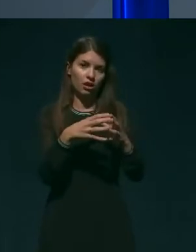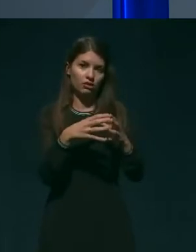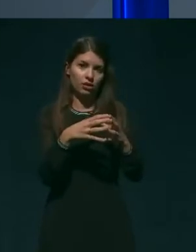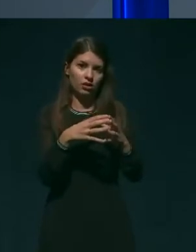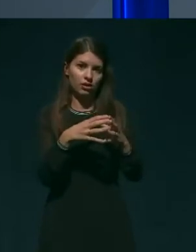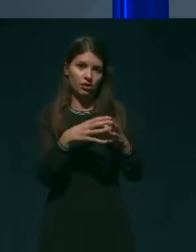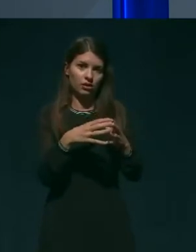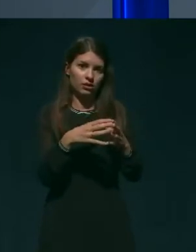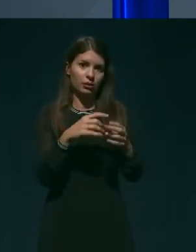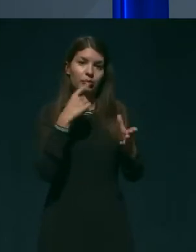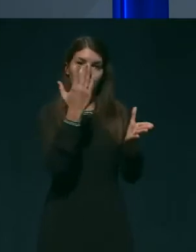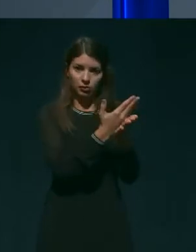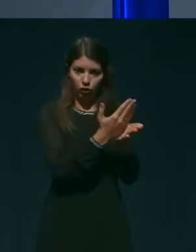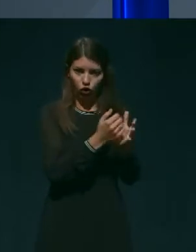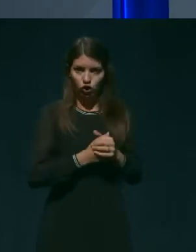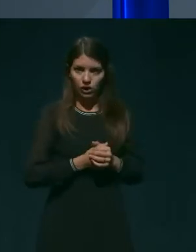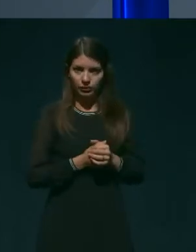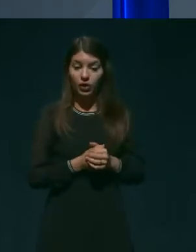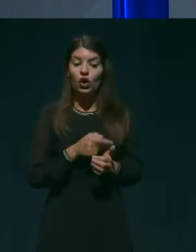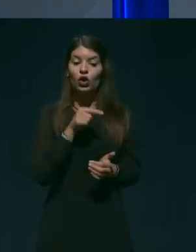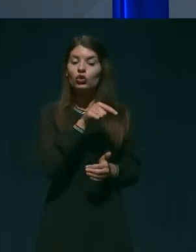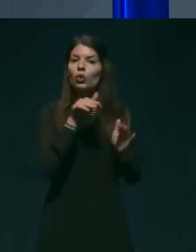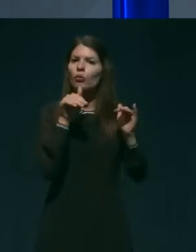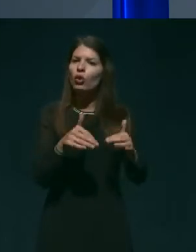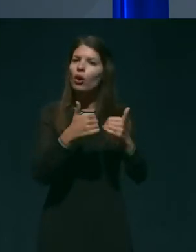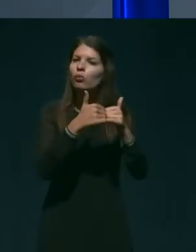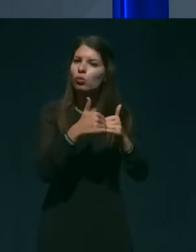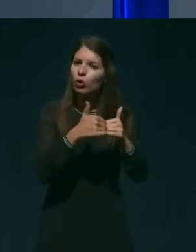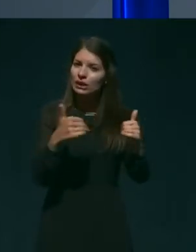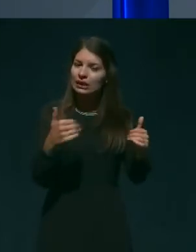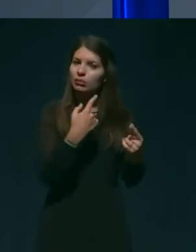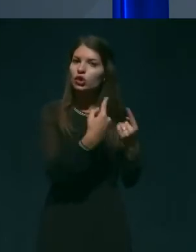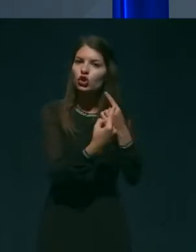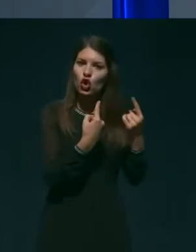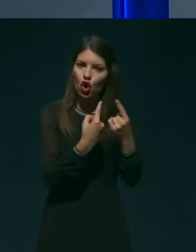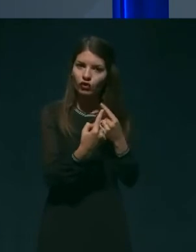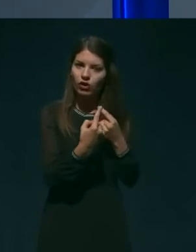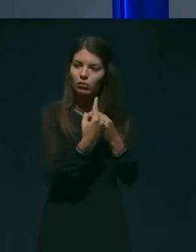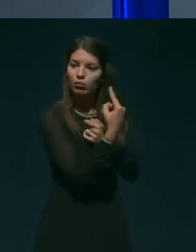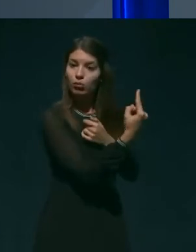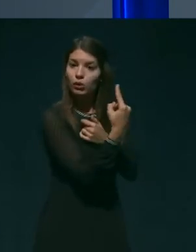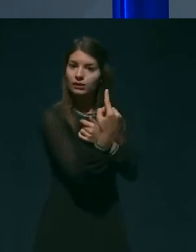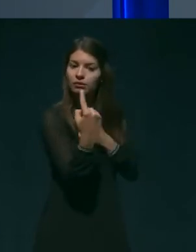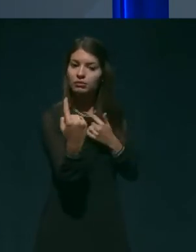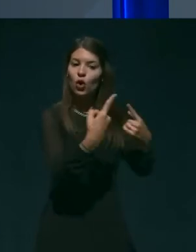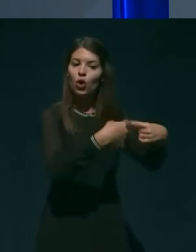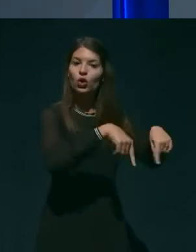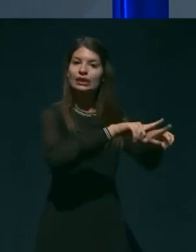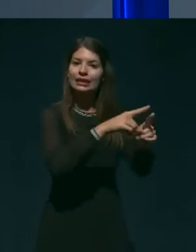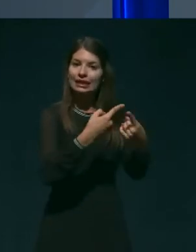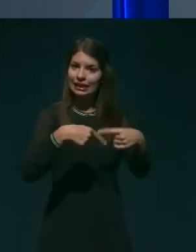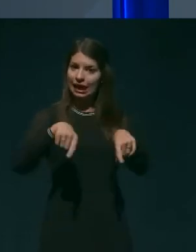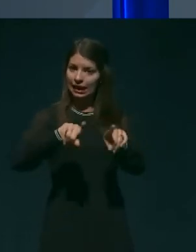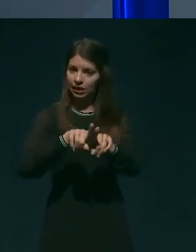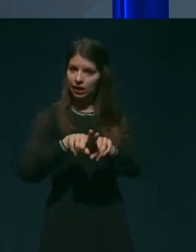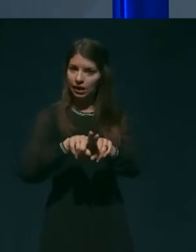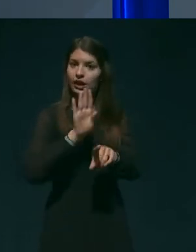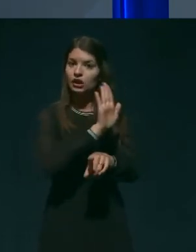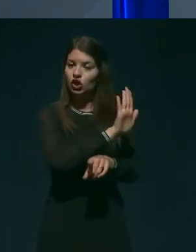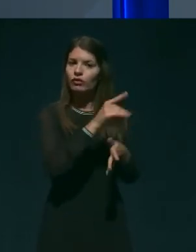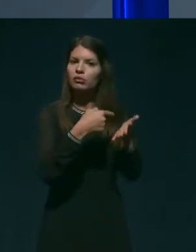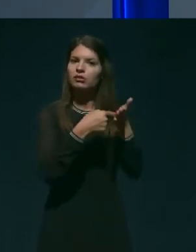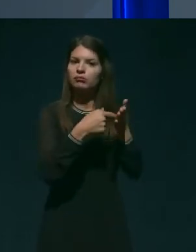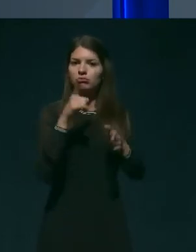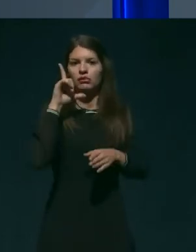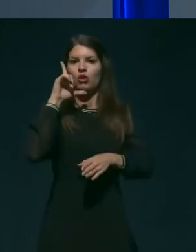potekajo v posebnem dogovoru z oddelki, bolniškimi in njihovimi predstojniki.